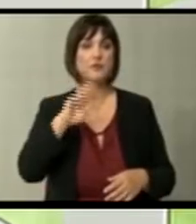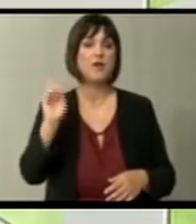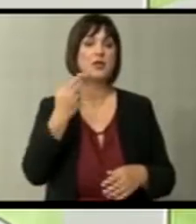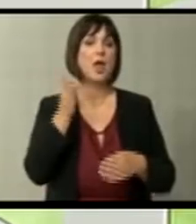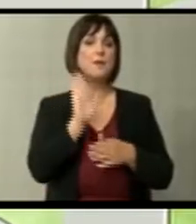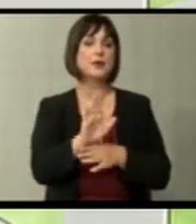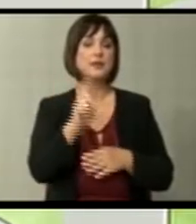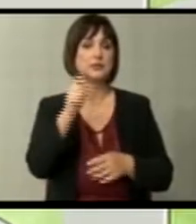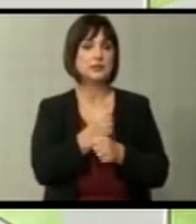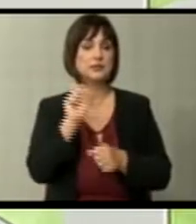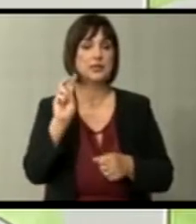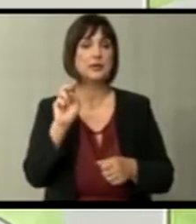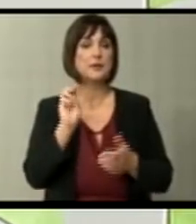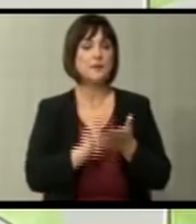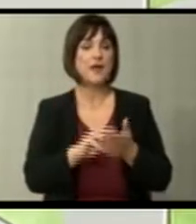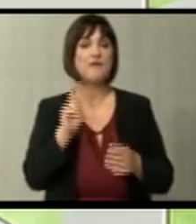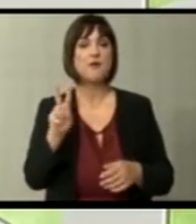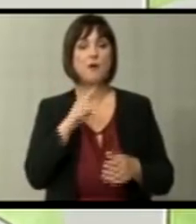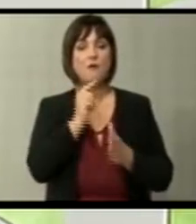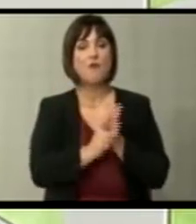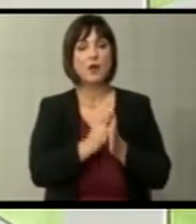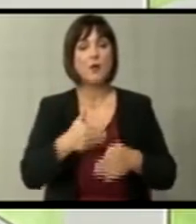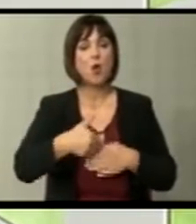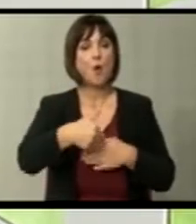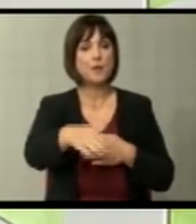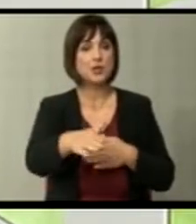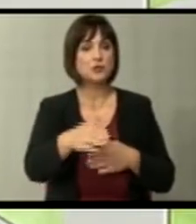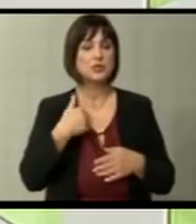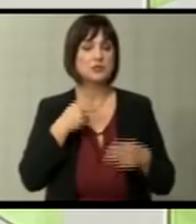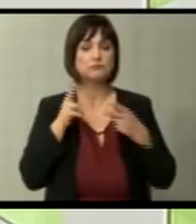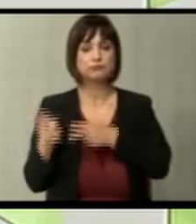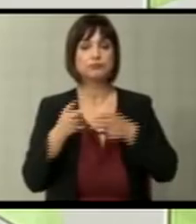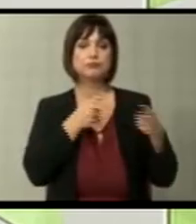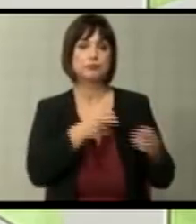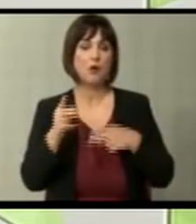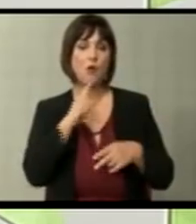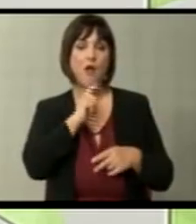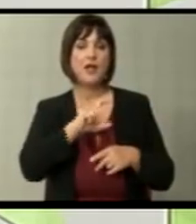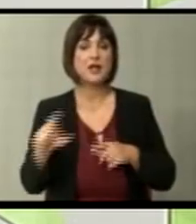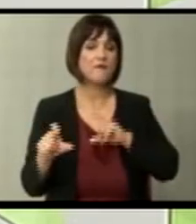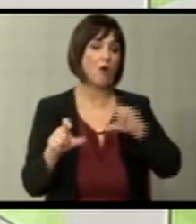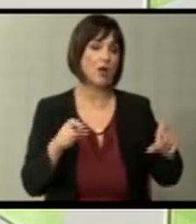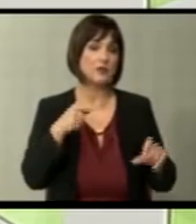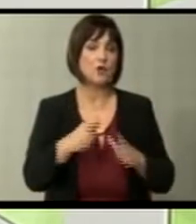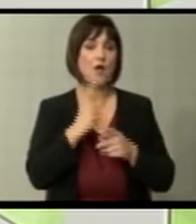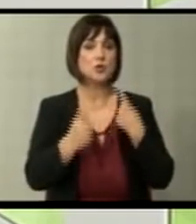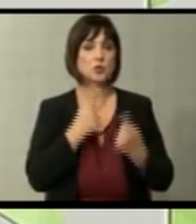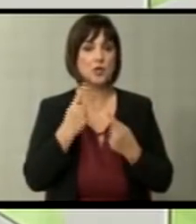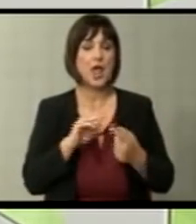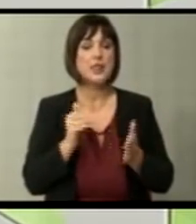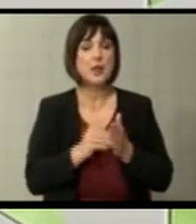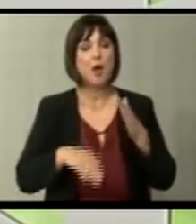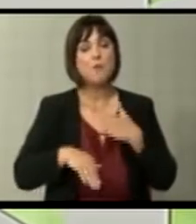представници на СДСМ и ВМРД помене во периодот кој предстои да се обинуват кој е виновен за оваа состојба во кој се најдотме. Треба